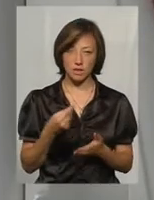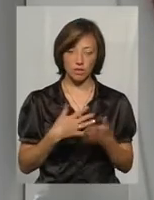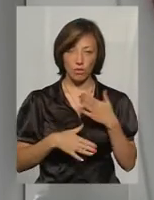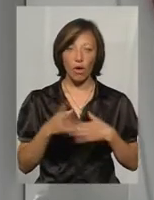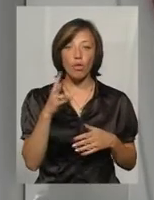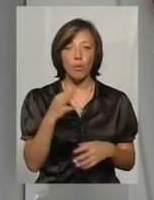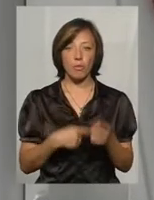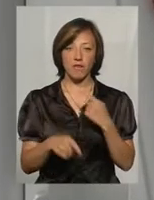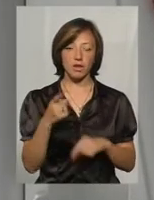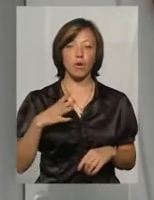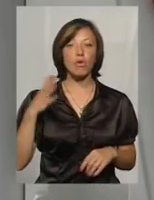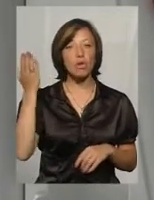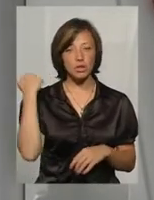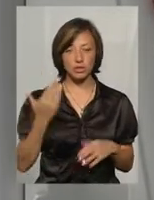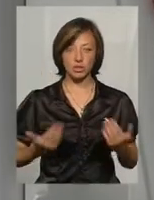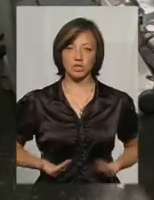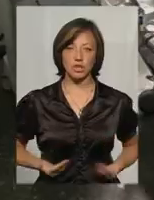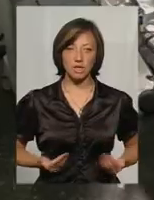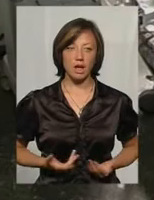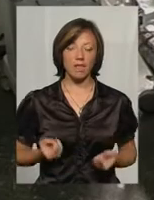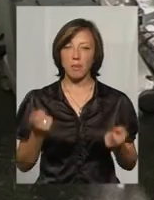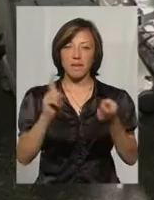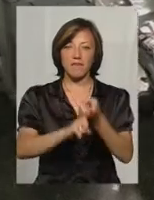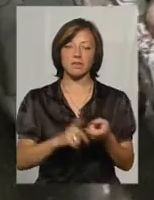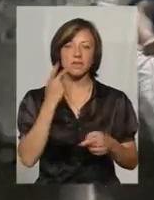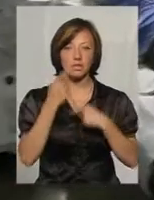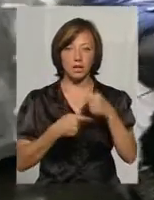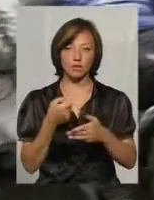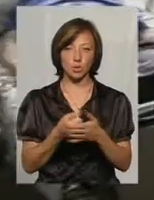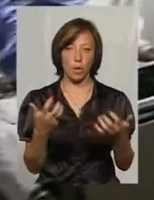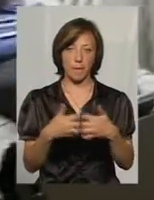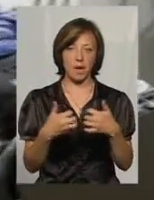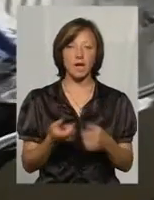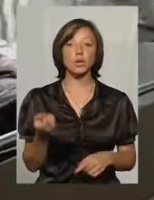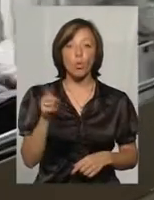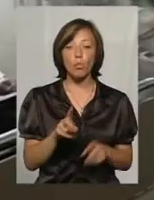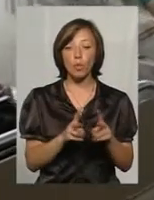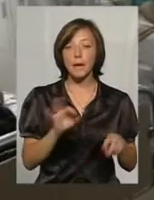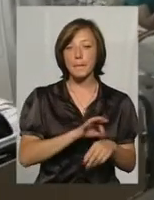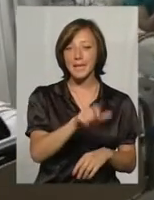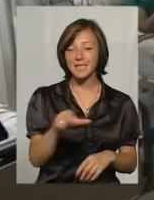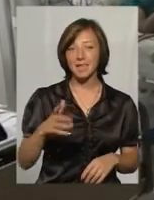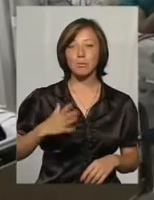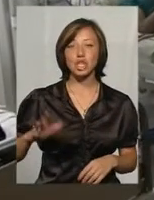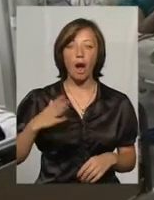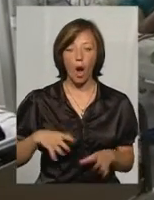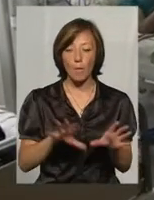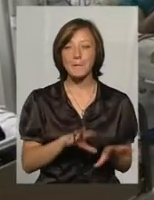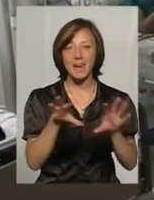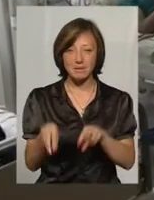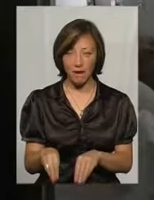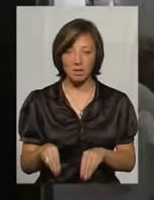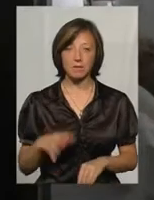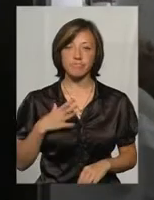повертає до колишнього ритму життя, не прив'язуючи назавжди до апарату. Тому тим пацієнтам, які чекають пересадки,